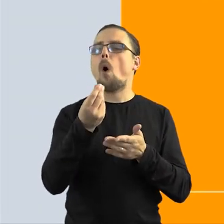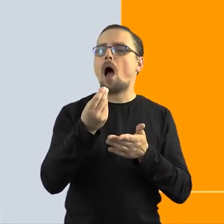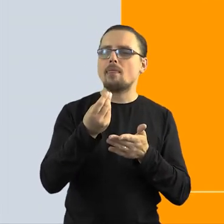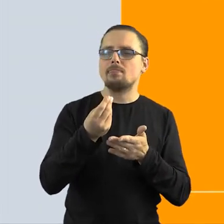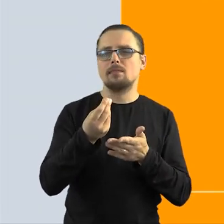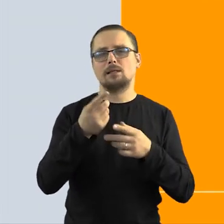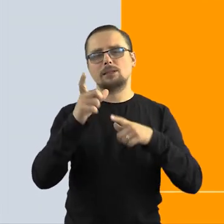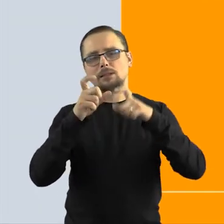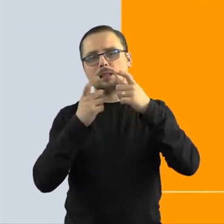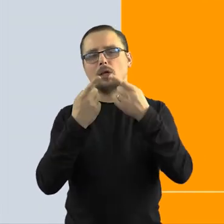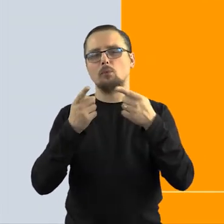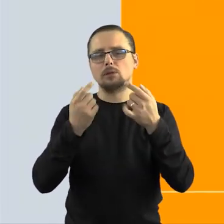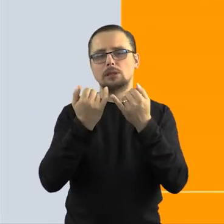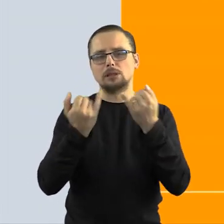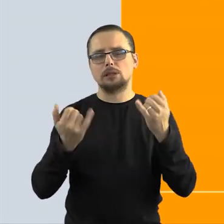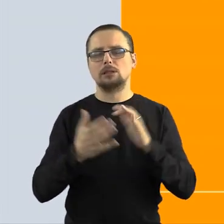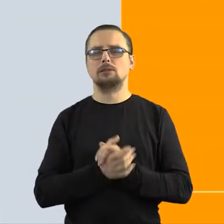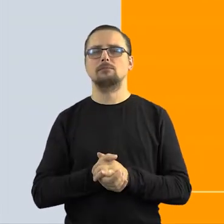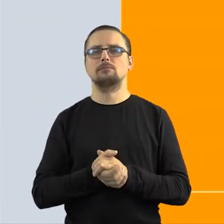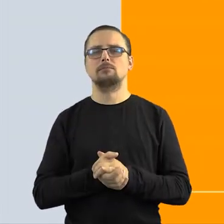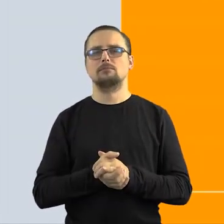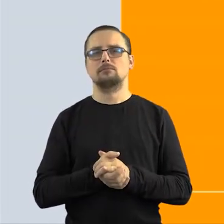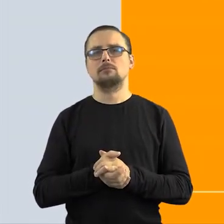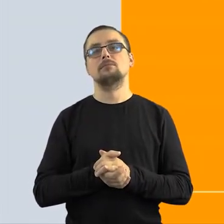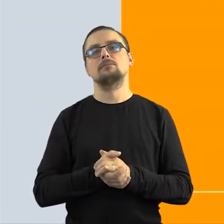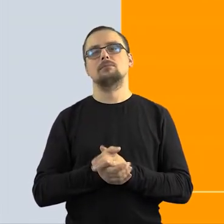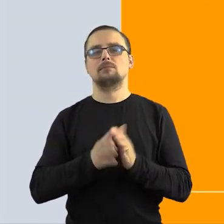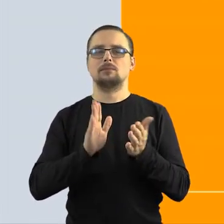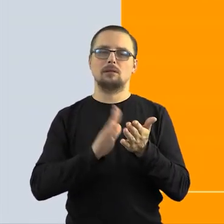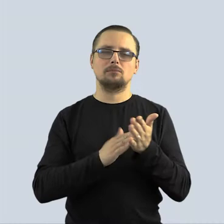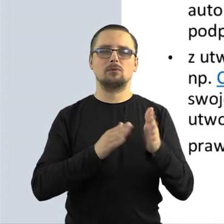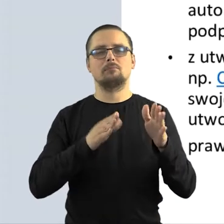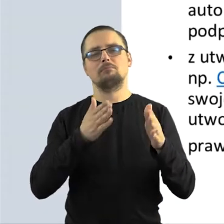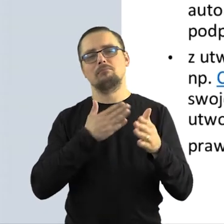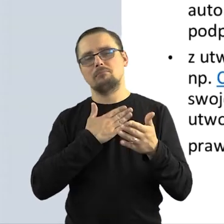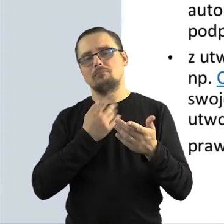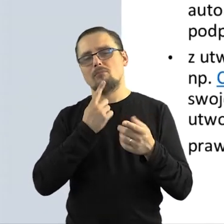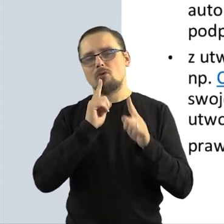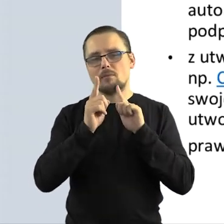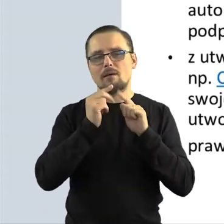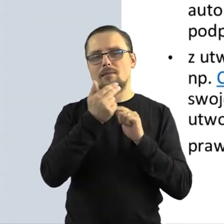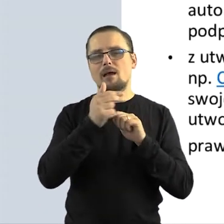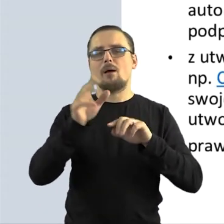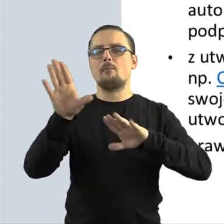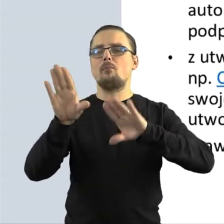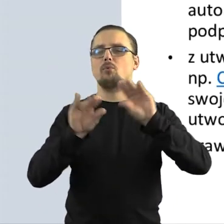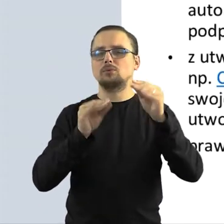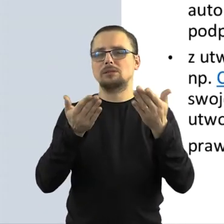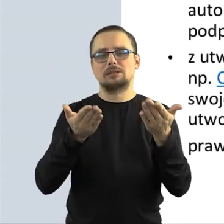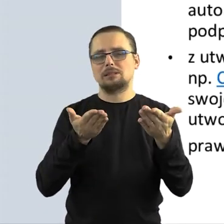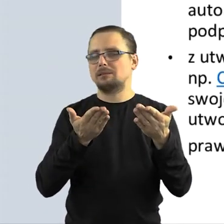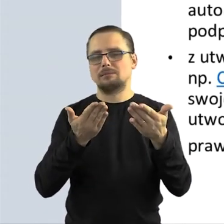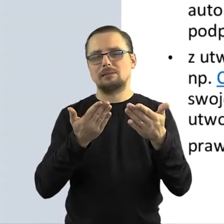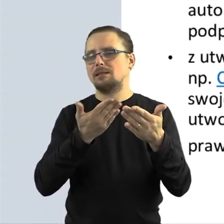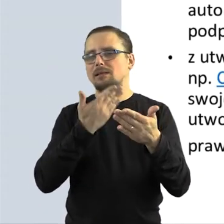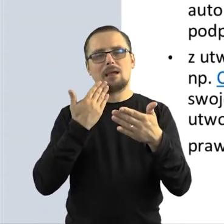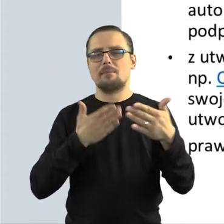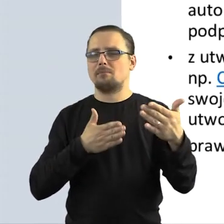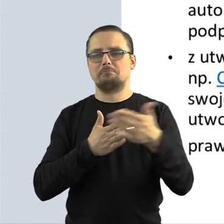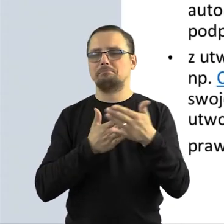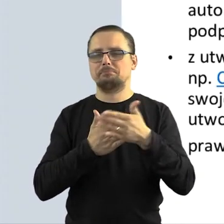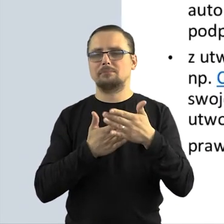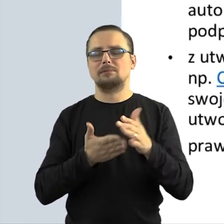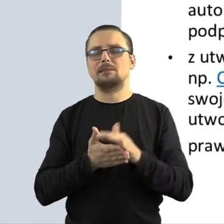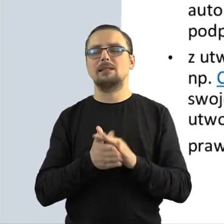szczególnie właśnie jeśli mówimy o budżetach, tak jak powiedziałam, które czasami są w tym temacie nieograniczone.